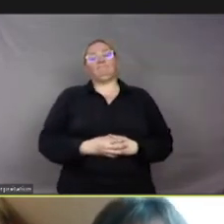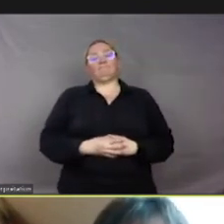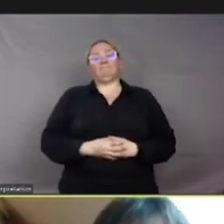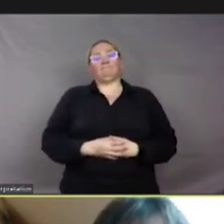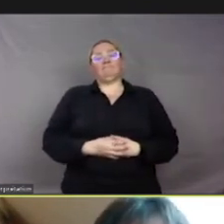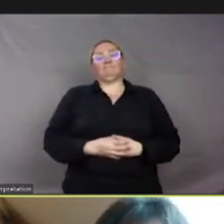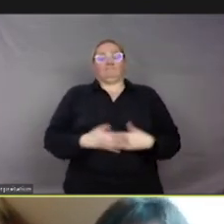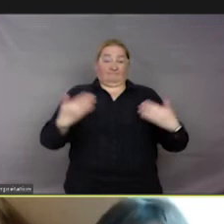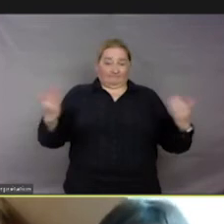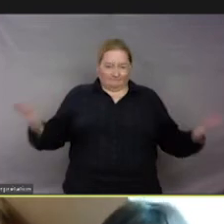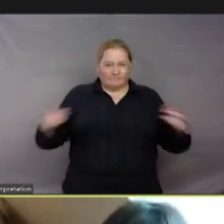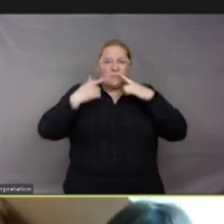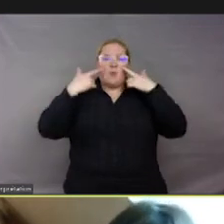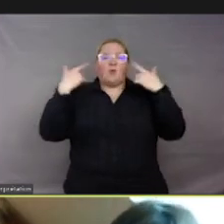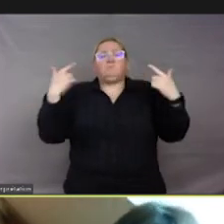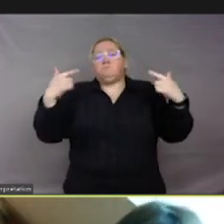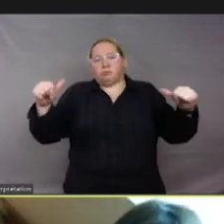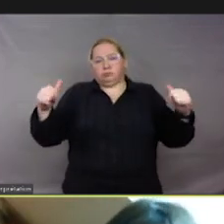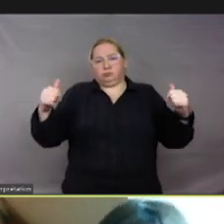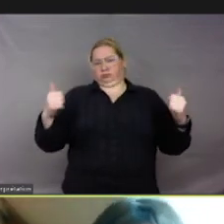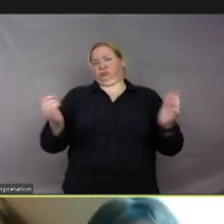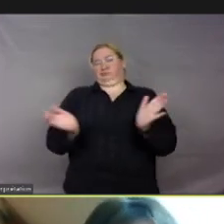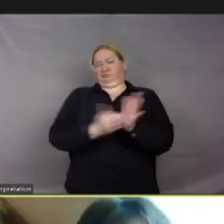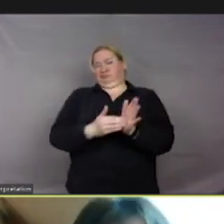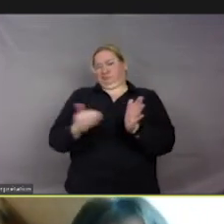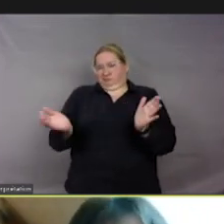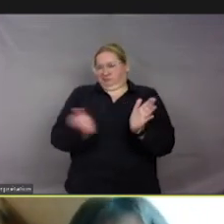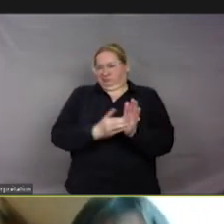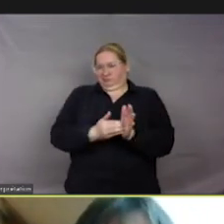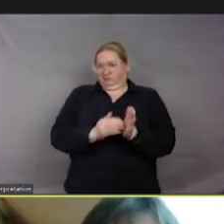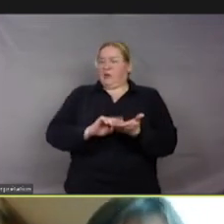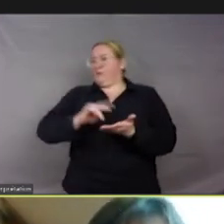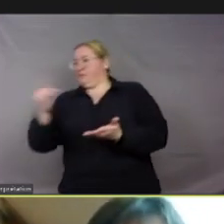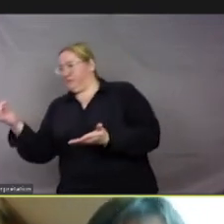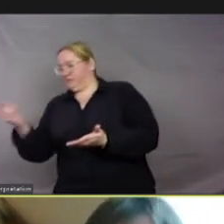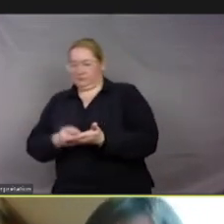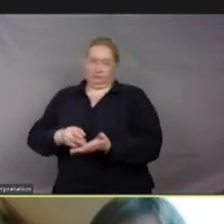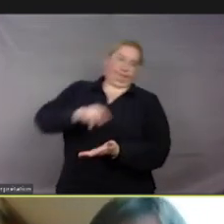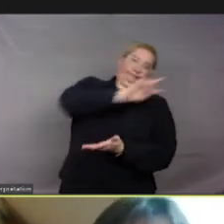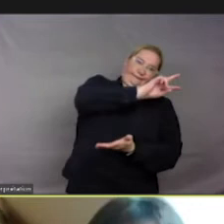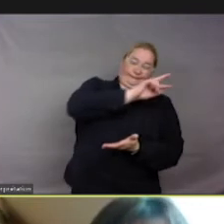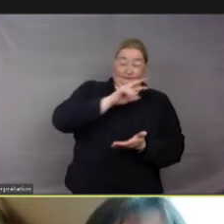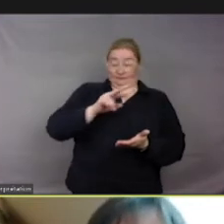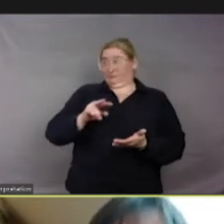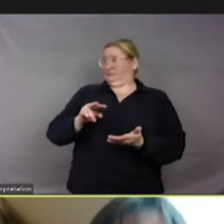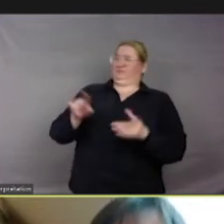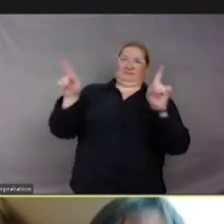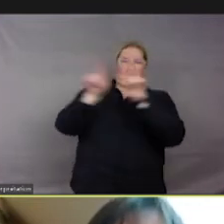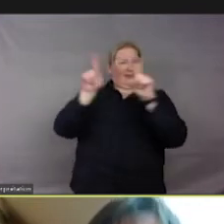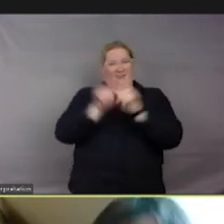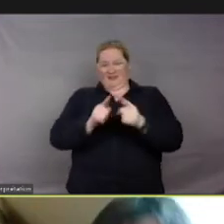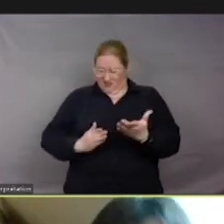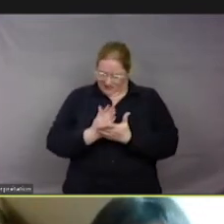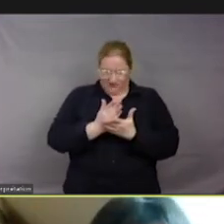Donc, vous voyez que là encore, dans l'autre sens, nous perdons du sens,